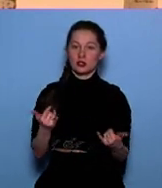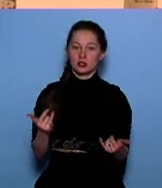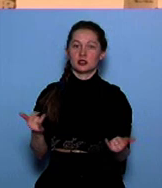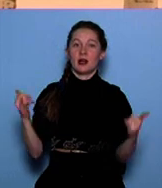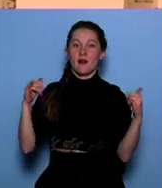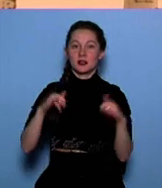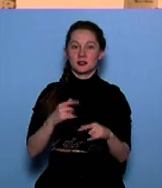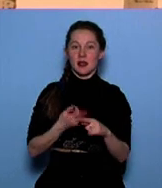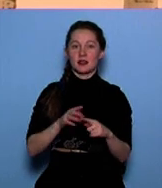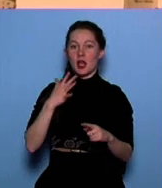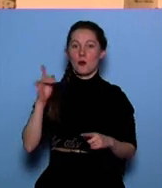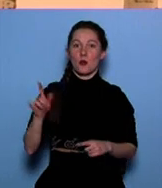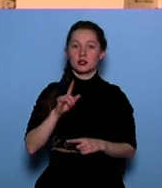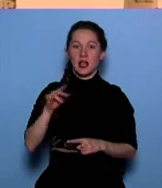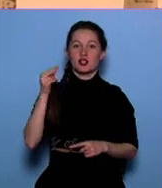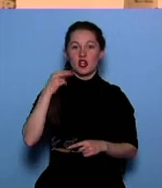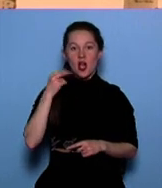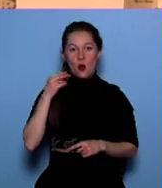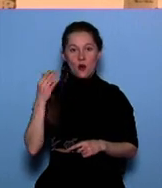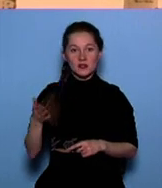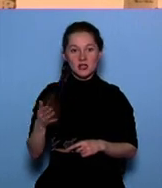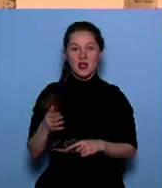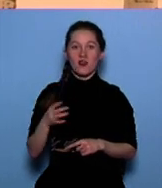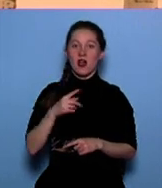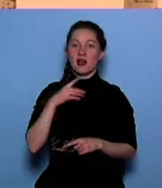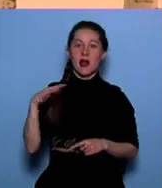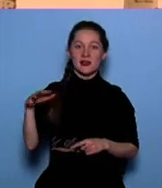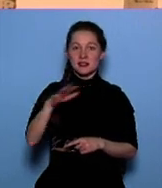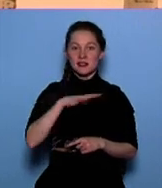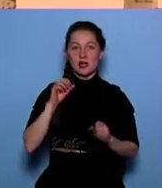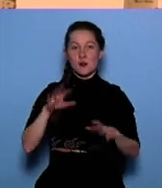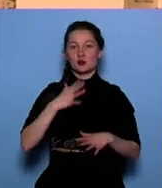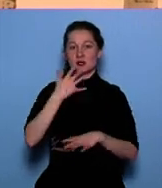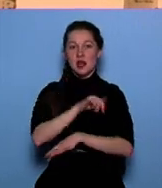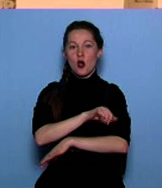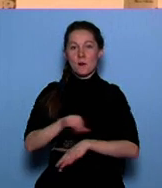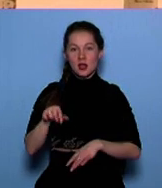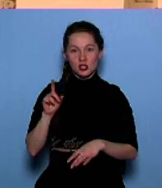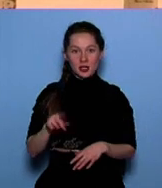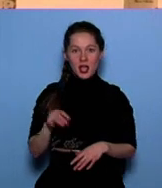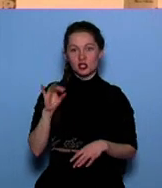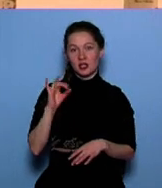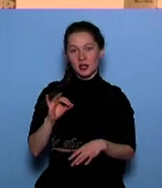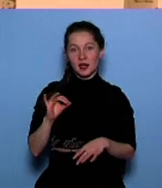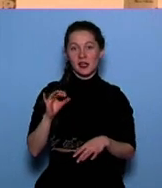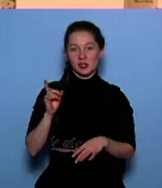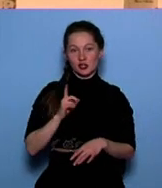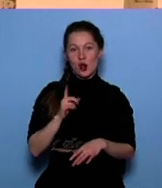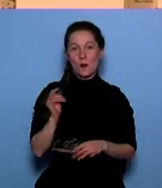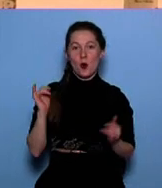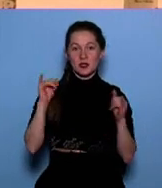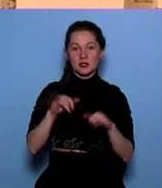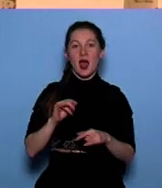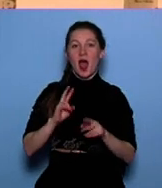коллеги из музеев Чайковского, российских, может быть, даже и зарубежных. И, конечно же, ждем гостей из